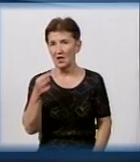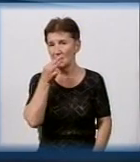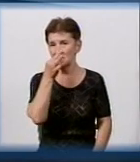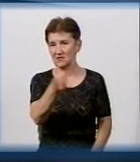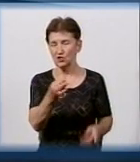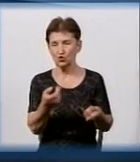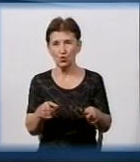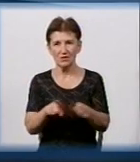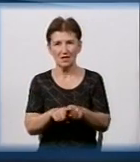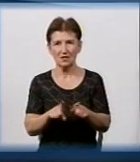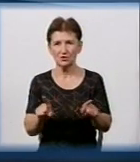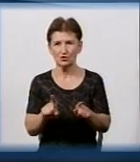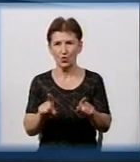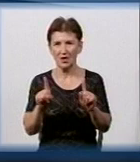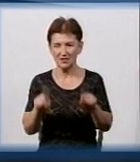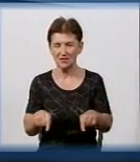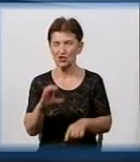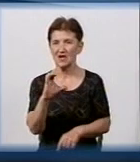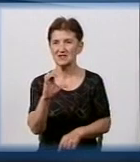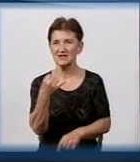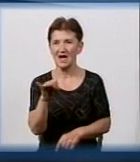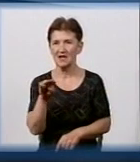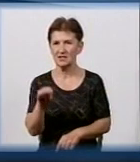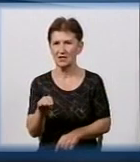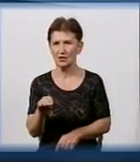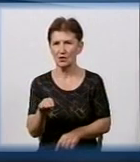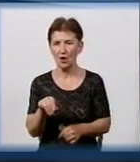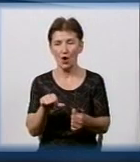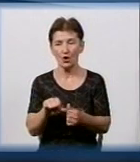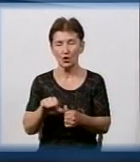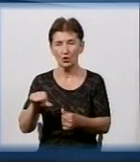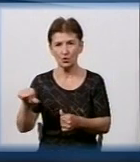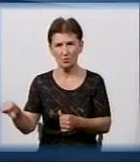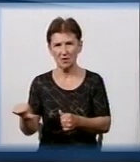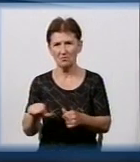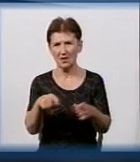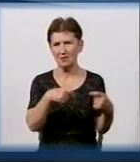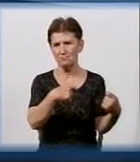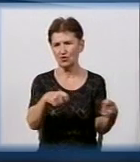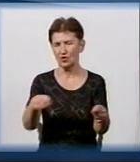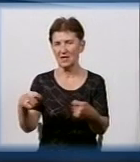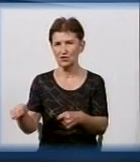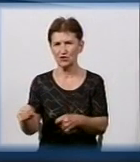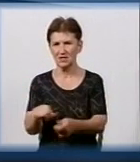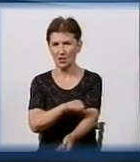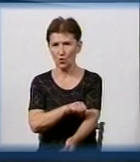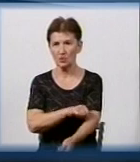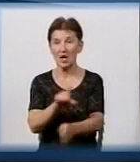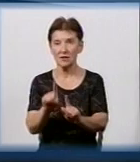даже сайти ці, помимо продажи наркотиків, предлагають даже роботу